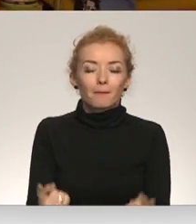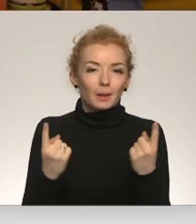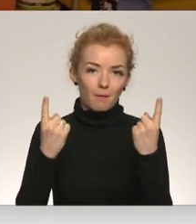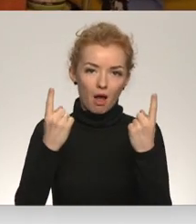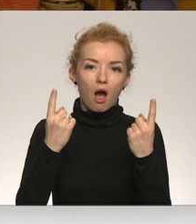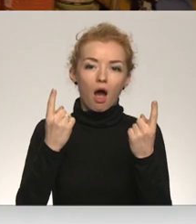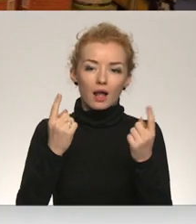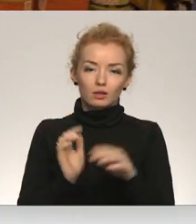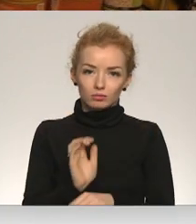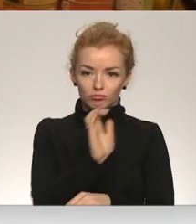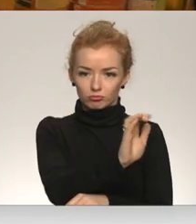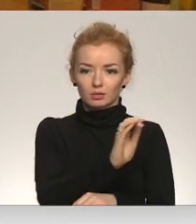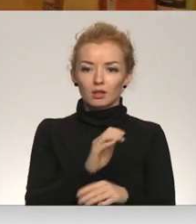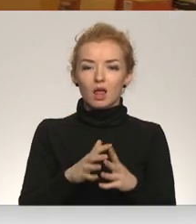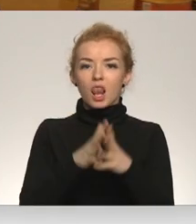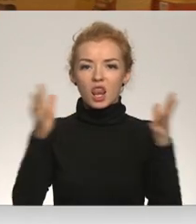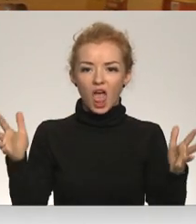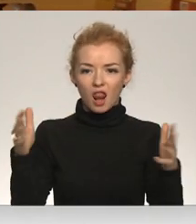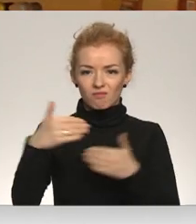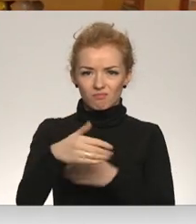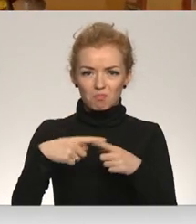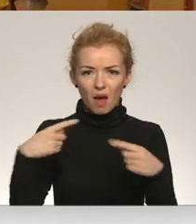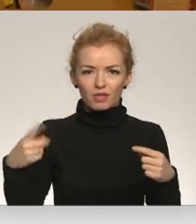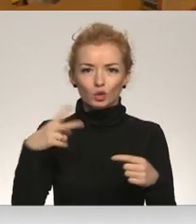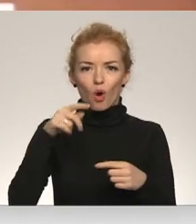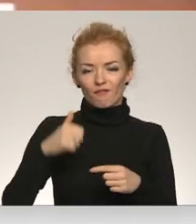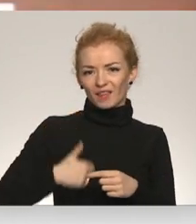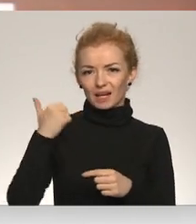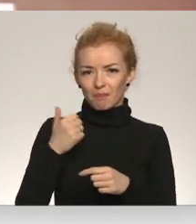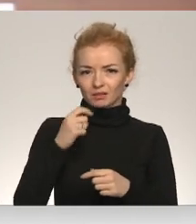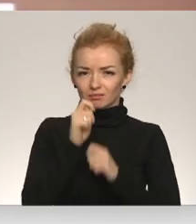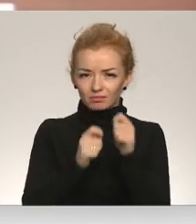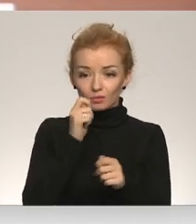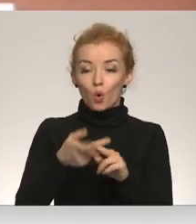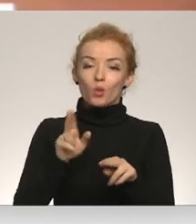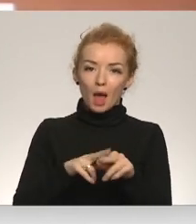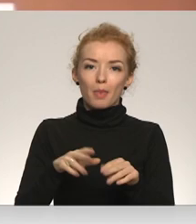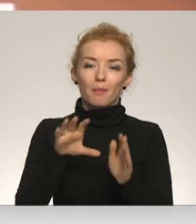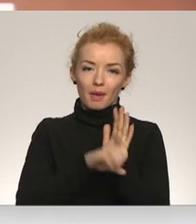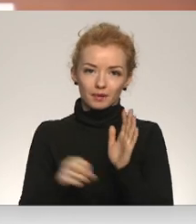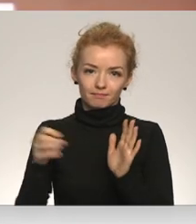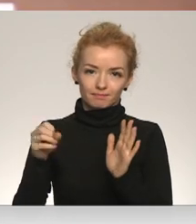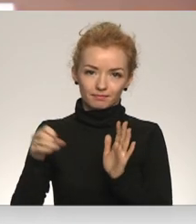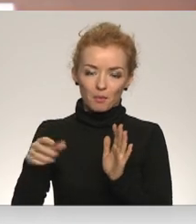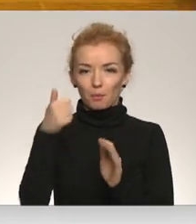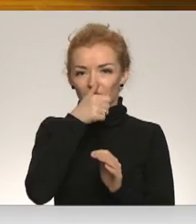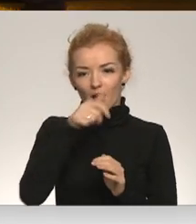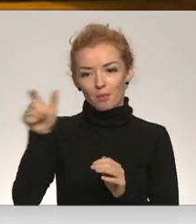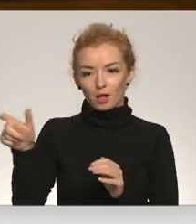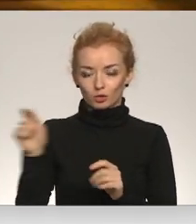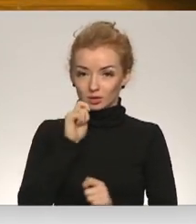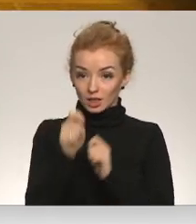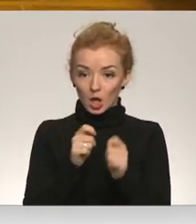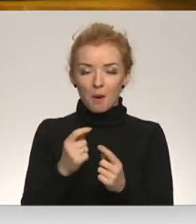aizies lielgabrīt ziedojumu uzņēmu un ko ir ziedojuši. Tad sakojas arī visu privātu personu ziedojumu.